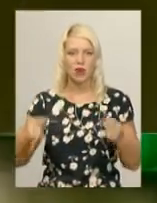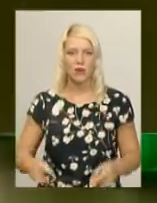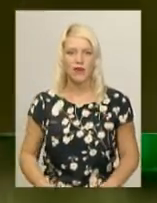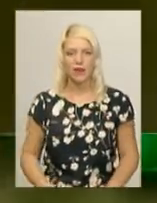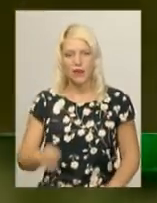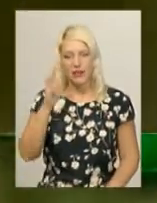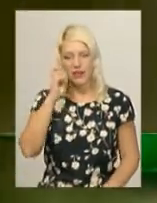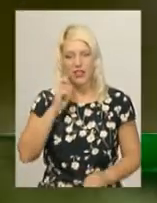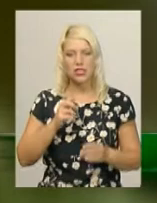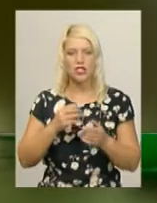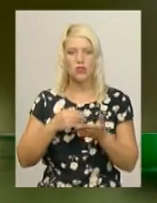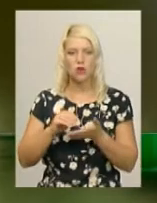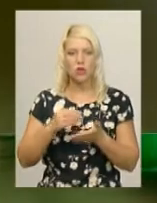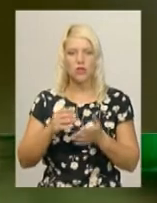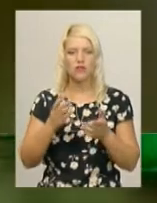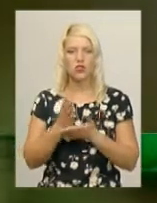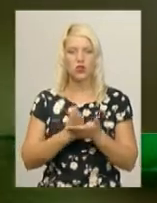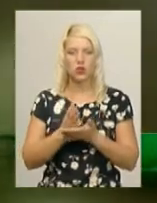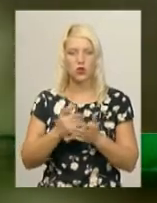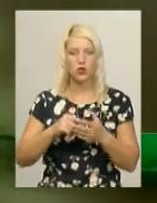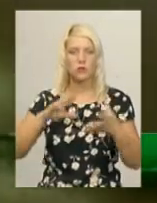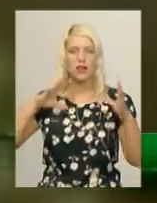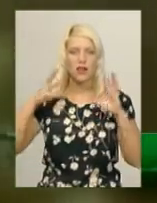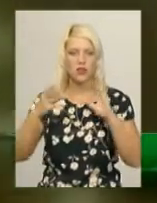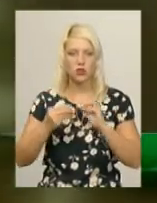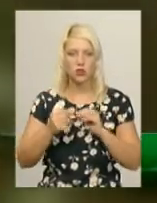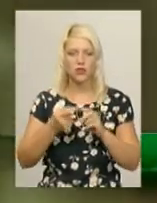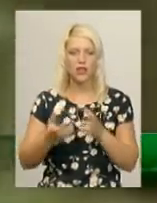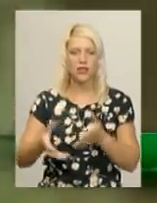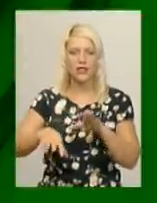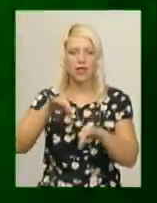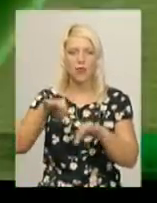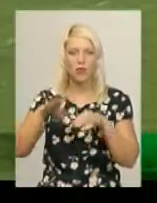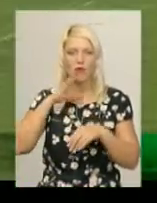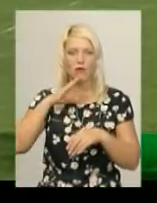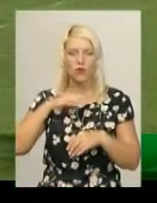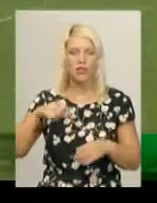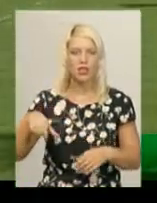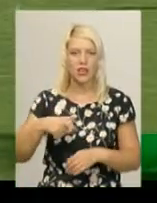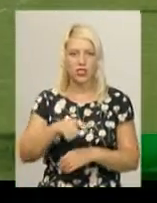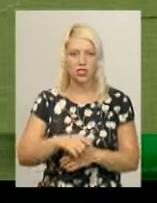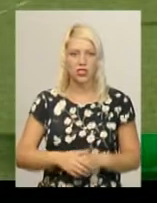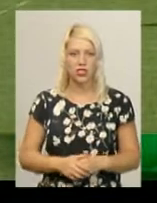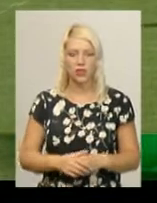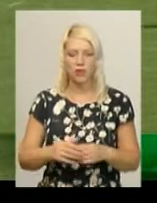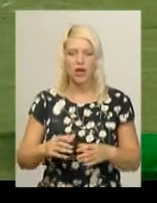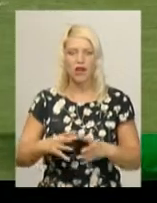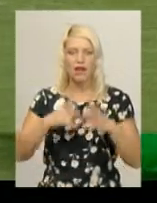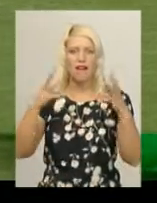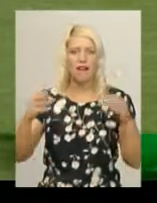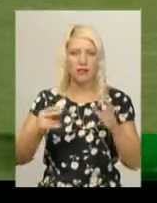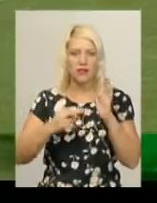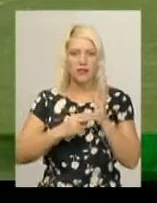Держпродспоживслужба оприлюднила результати заборів води та мертвої риби в річці Горень. Кубок України з Рекбі-7 дістався